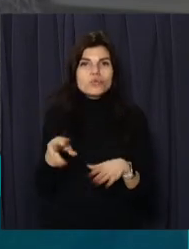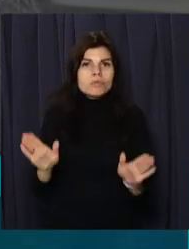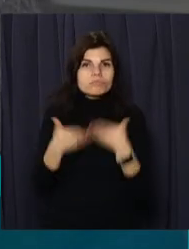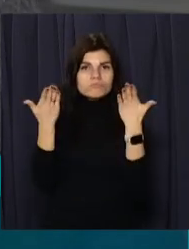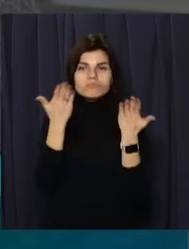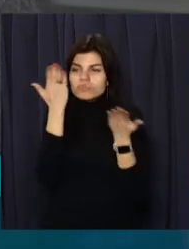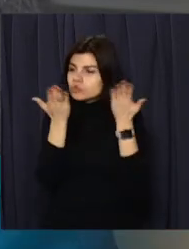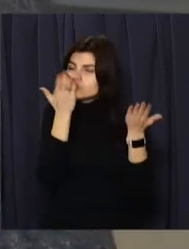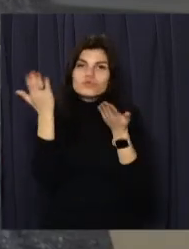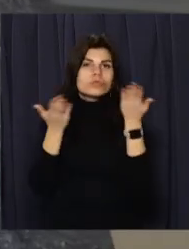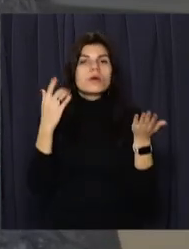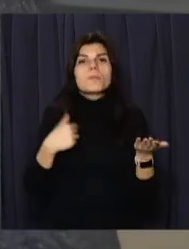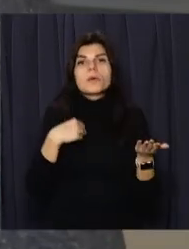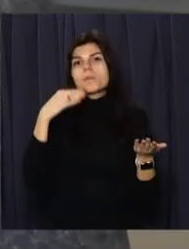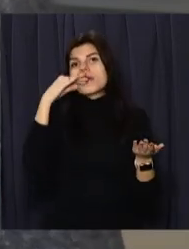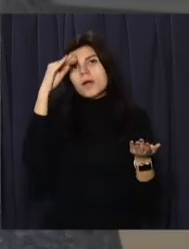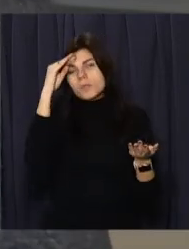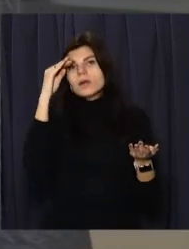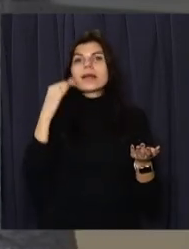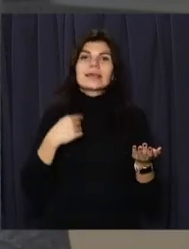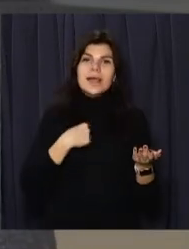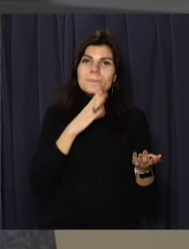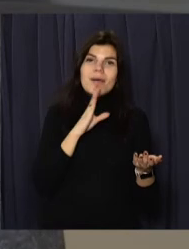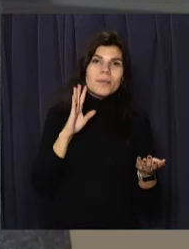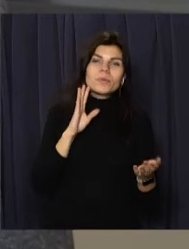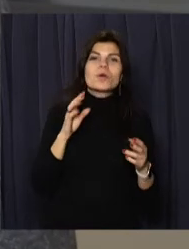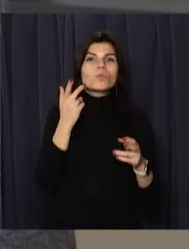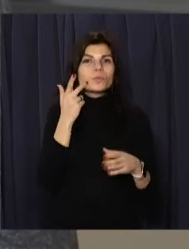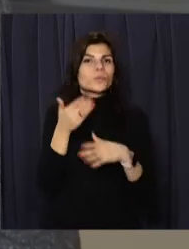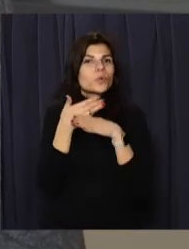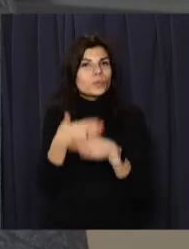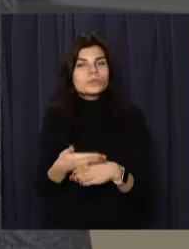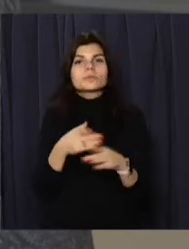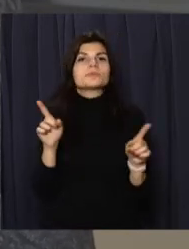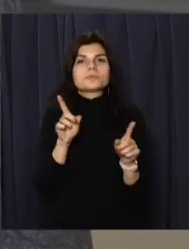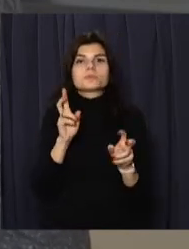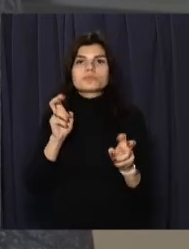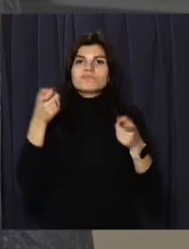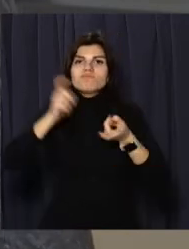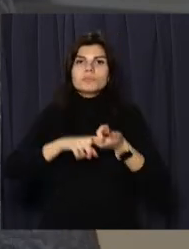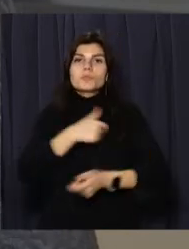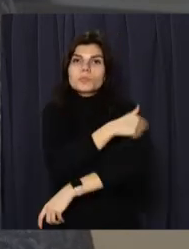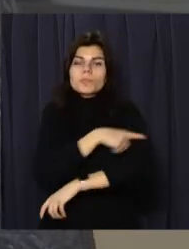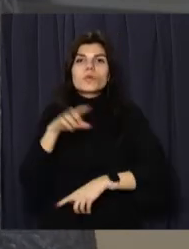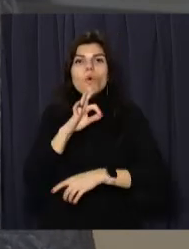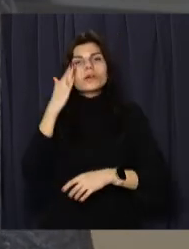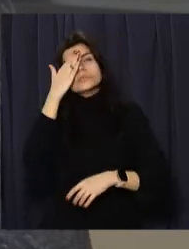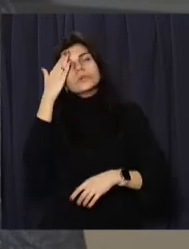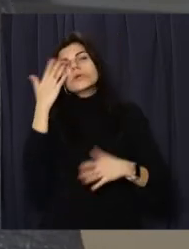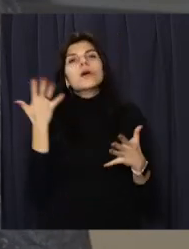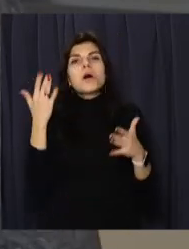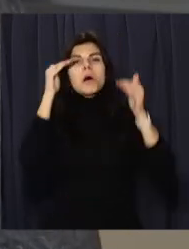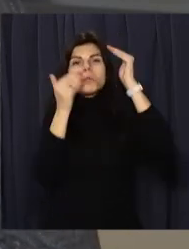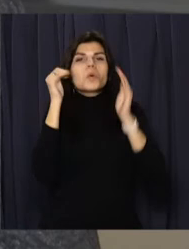А ми з боку папи, ну папа і я, допомагали те, що стосується медицини, які фази сна, на якому